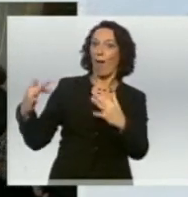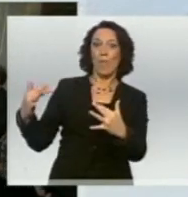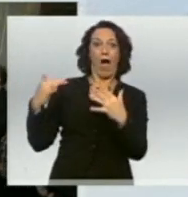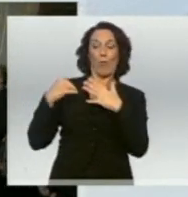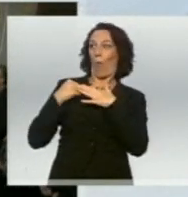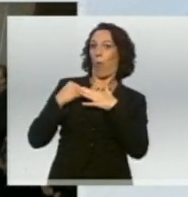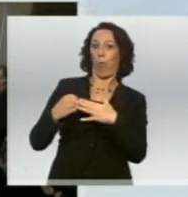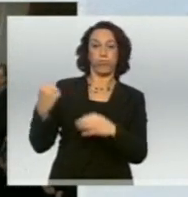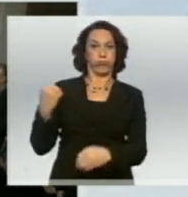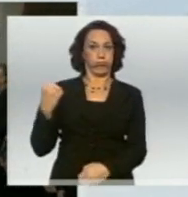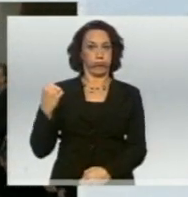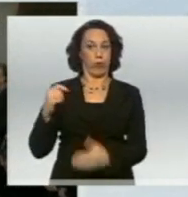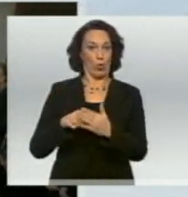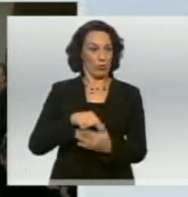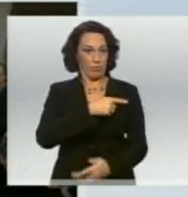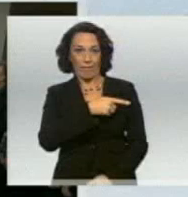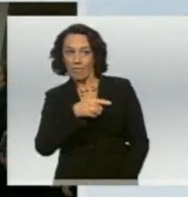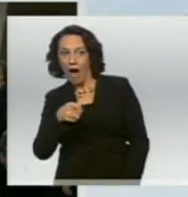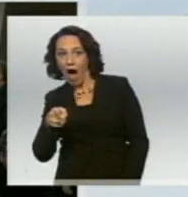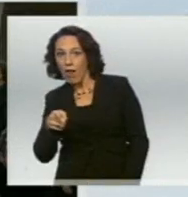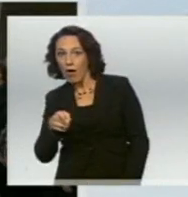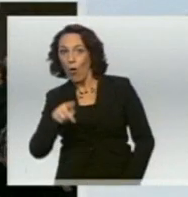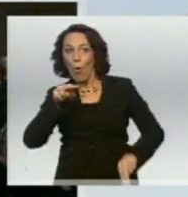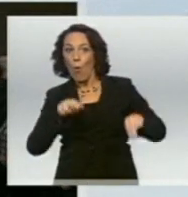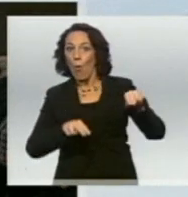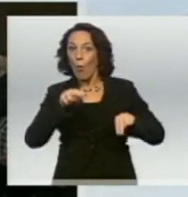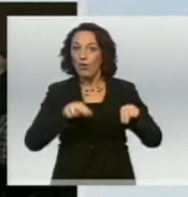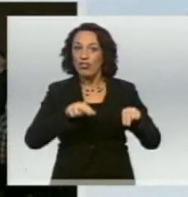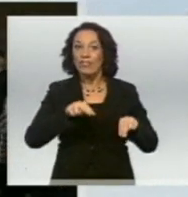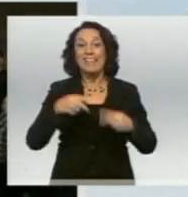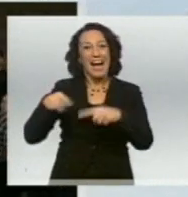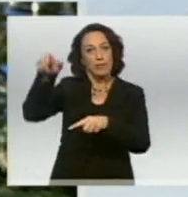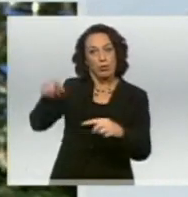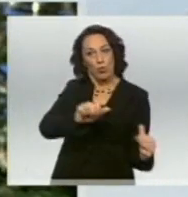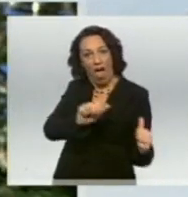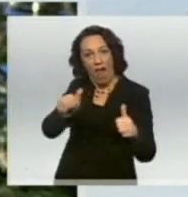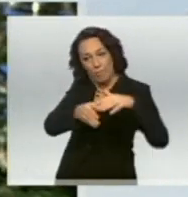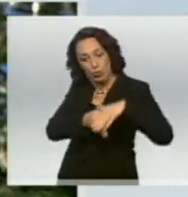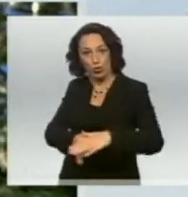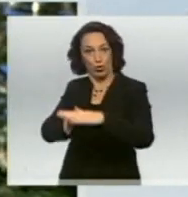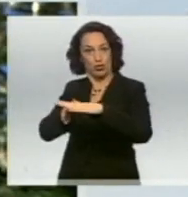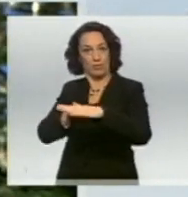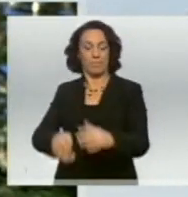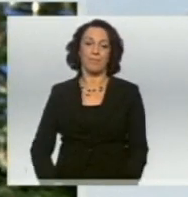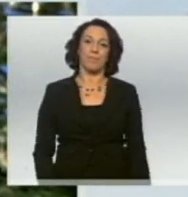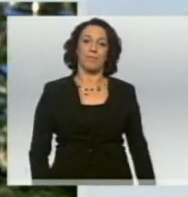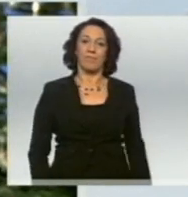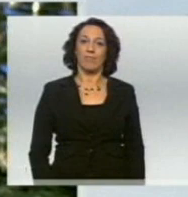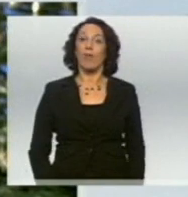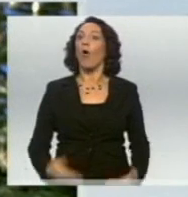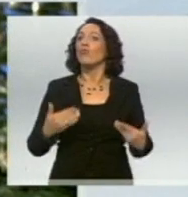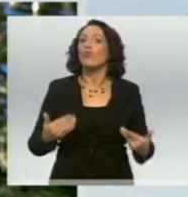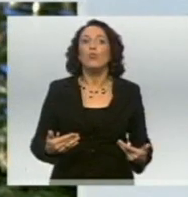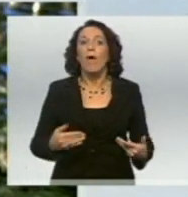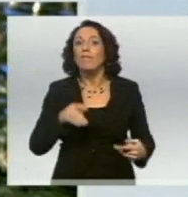weil sie auf ganz unterschiedliche Art und Weise für andere da sind. Einfach so, weit über all das